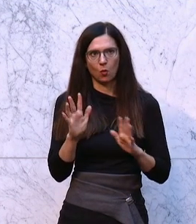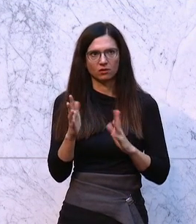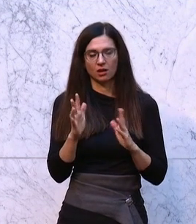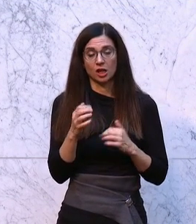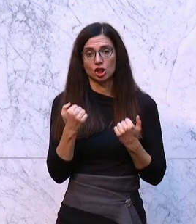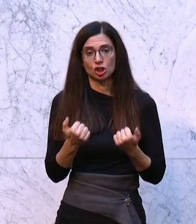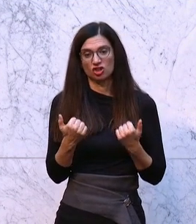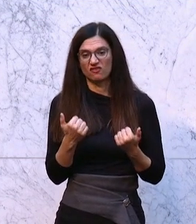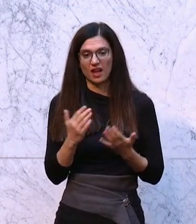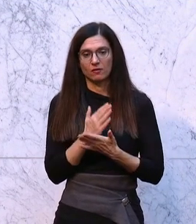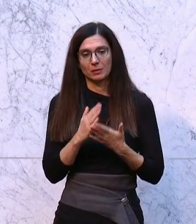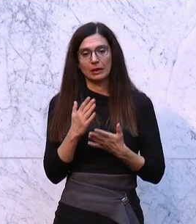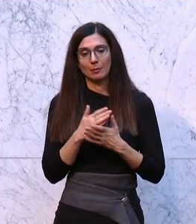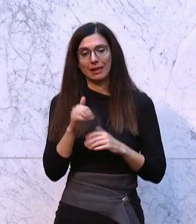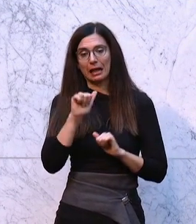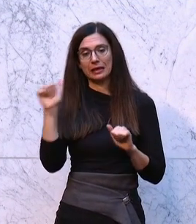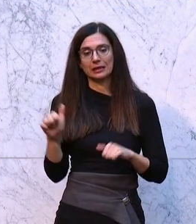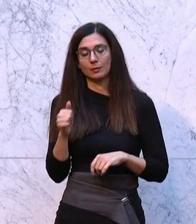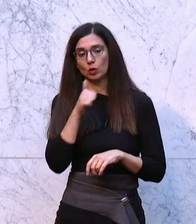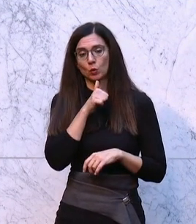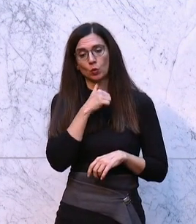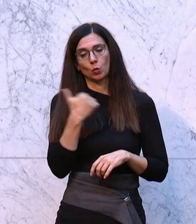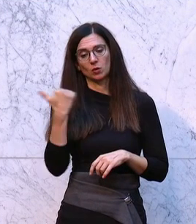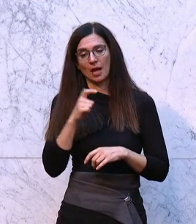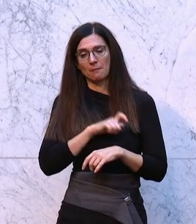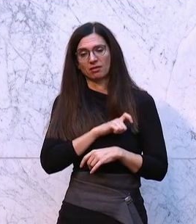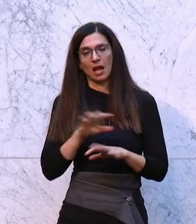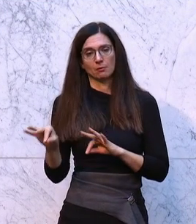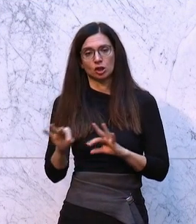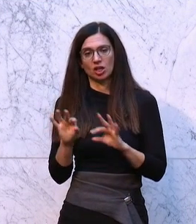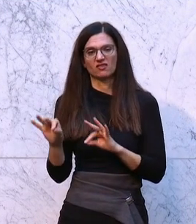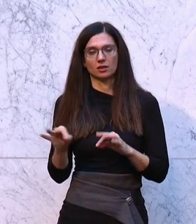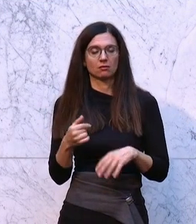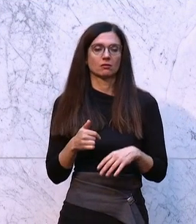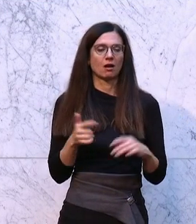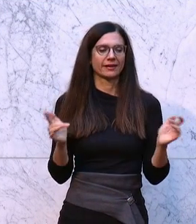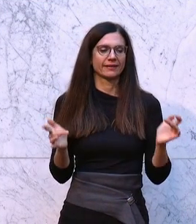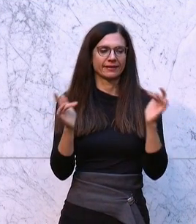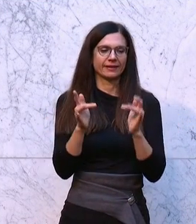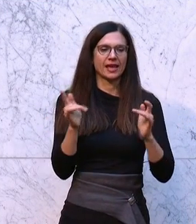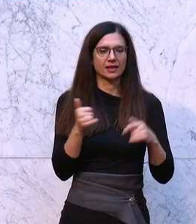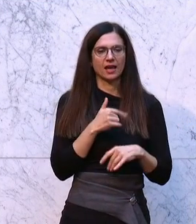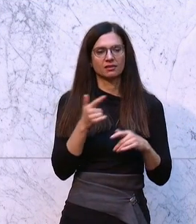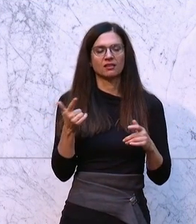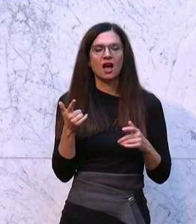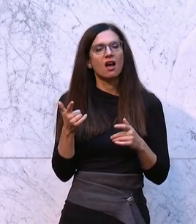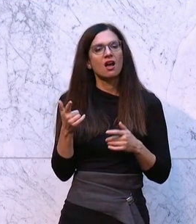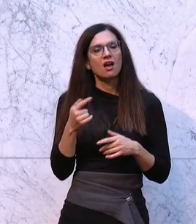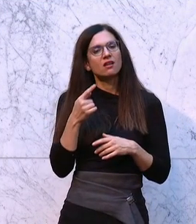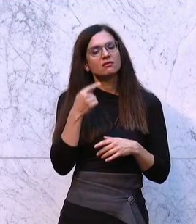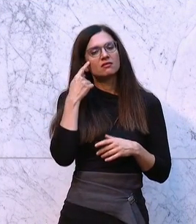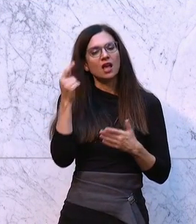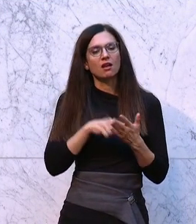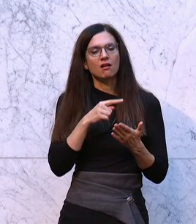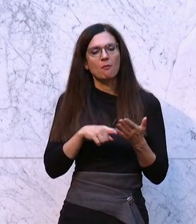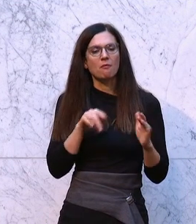vermittelbaren Akademikern aus dem grünen Sektor vor allen Dingen beschäftigt. Wir stellen uns gegen dieses Denkmäler-Demontieren und